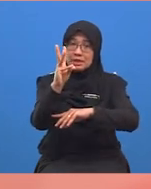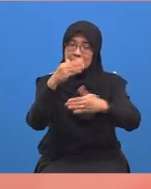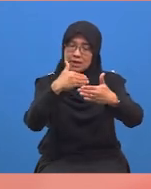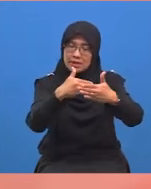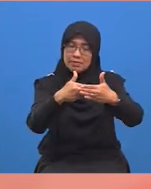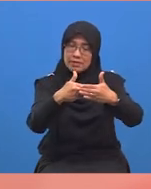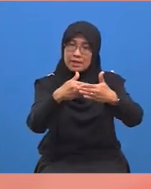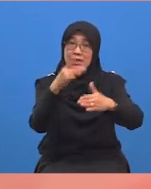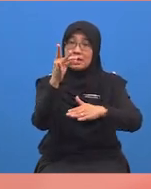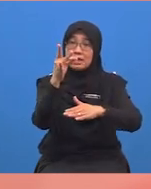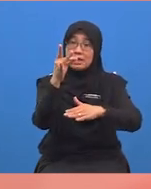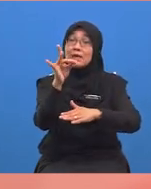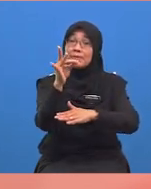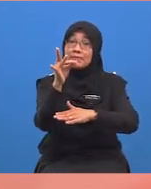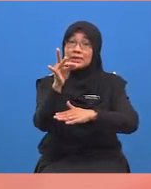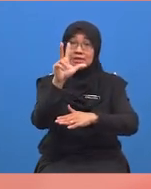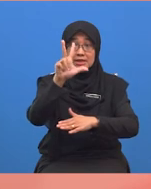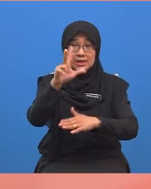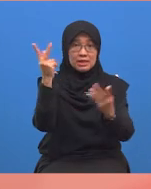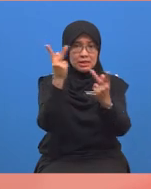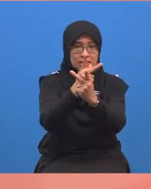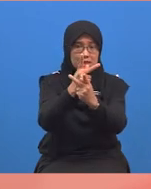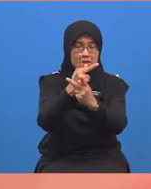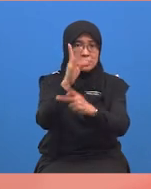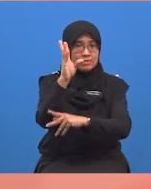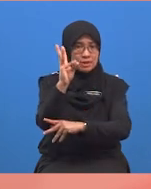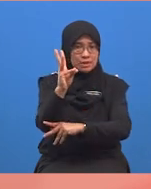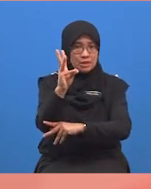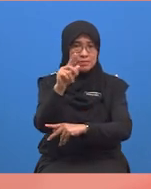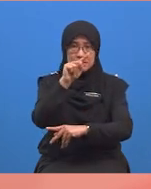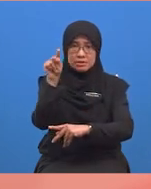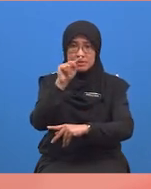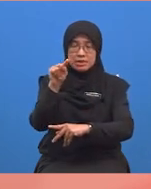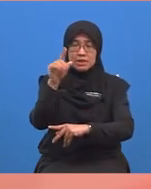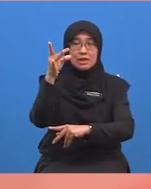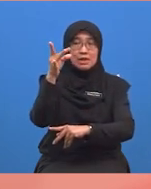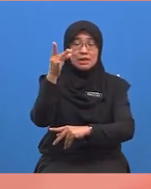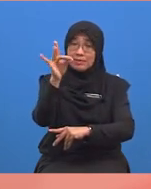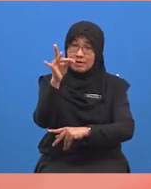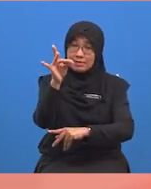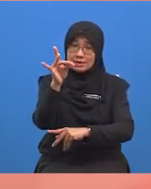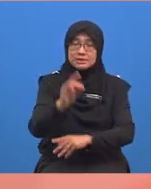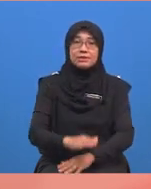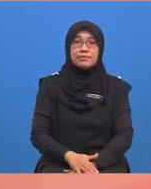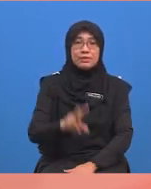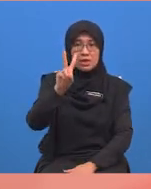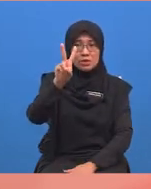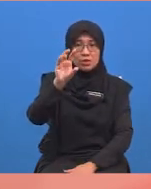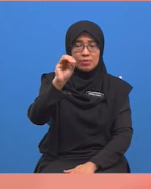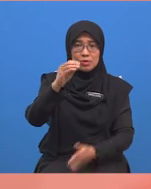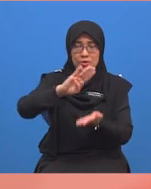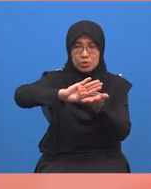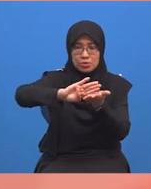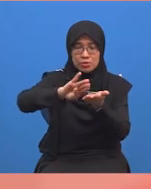lapan belas iaitu tiga darab enam sama dengan lapan belas. Dua puluh